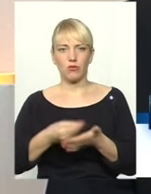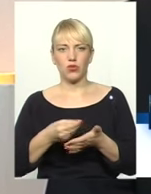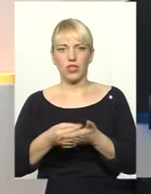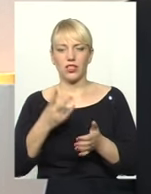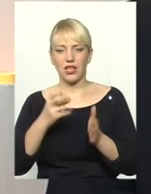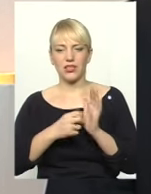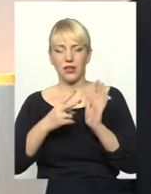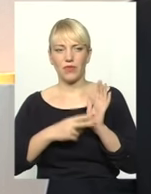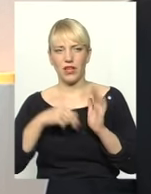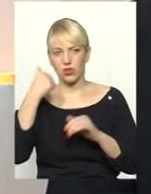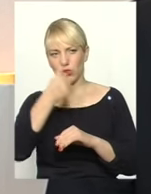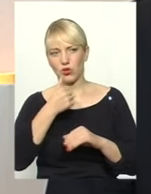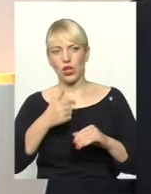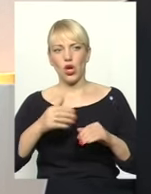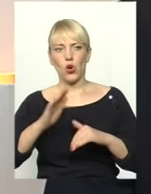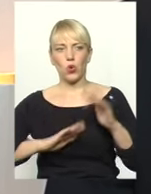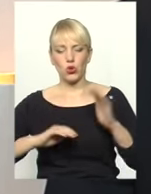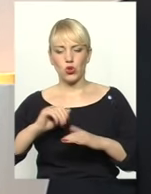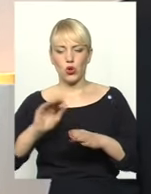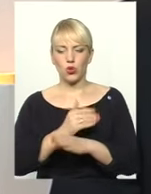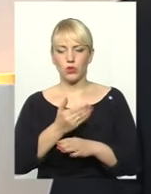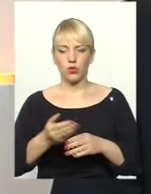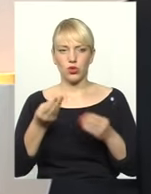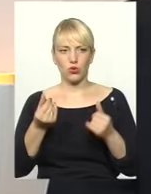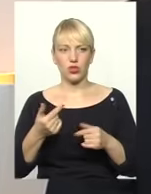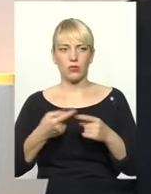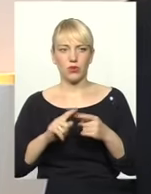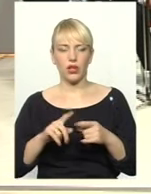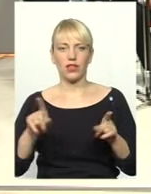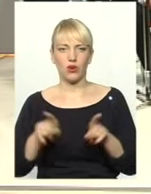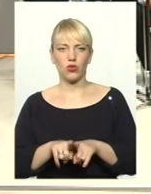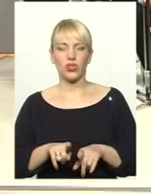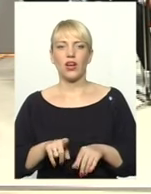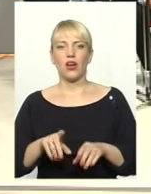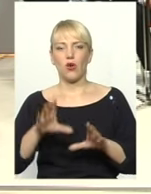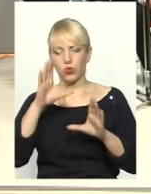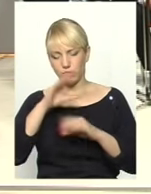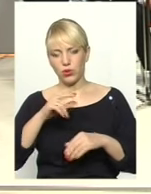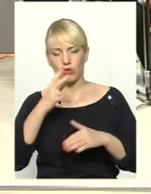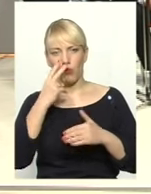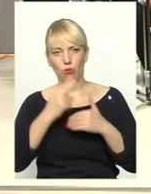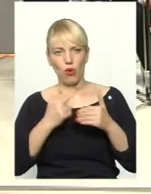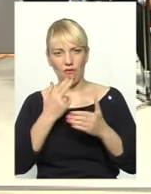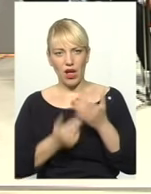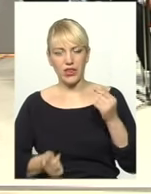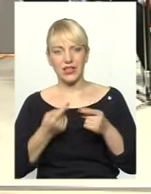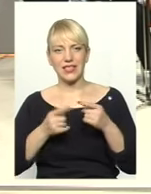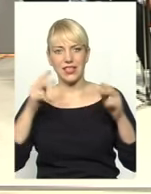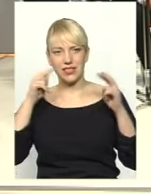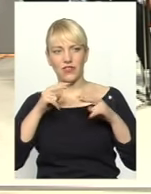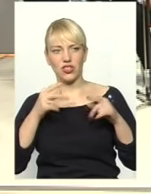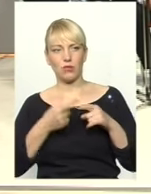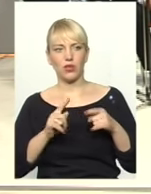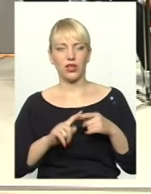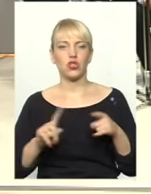-й рік ручного розподілу коштів, вона теж була успішно провалена. Це свідчить про те, що